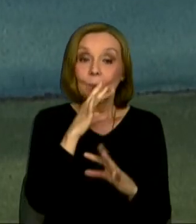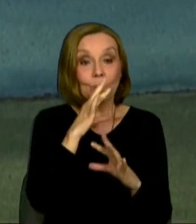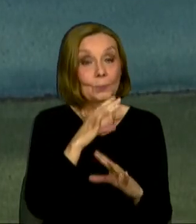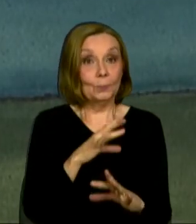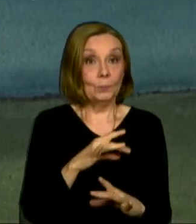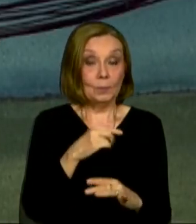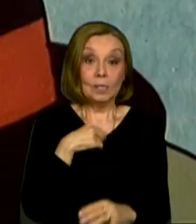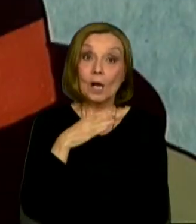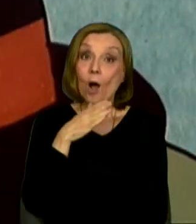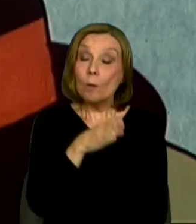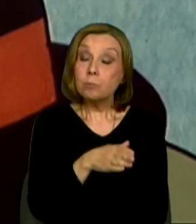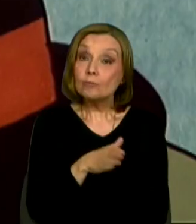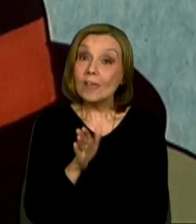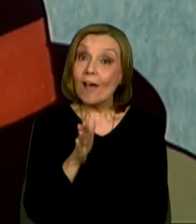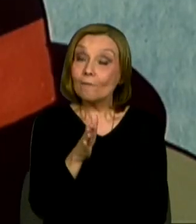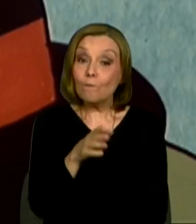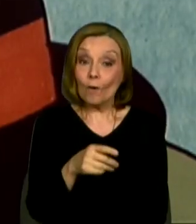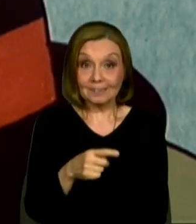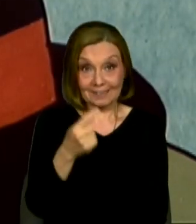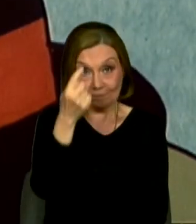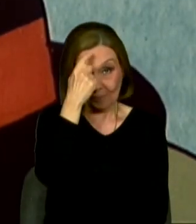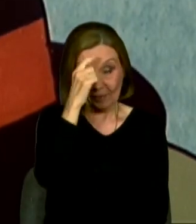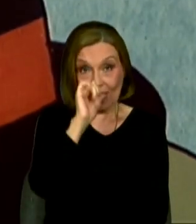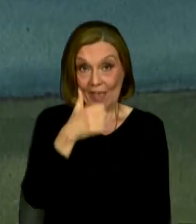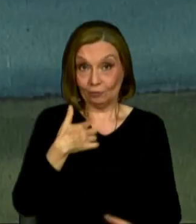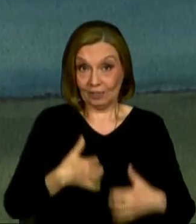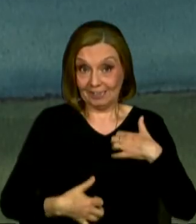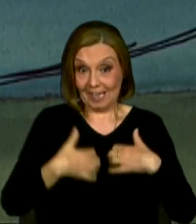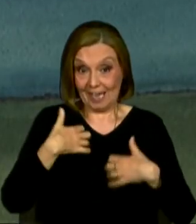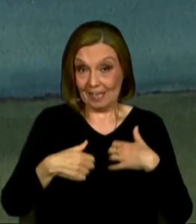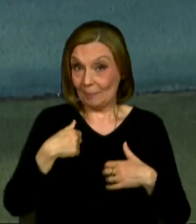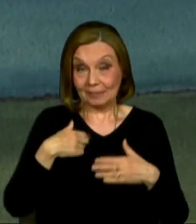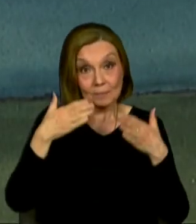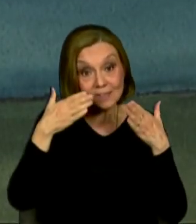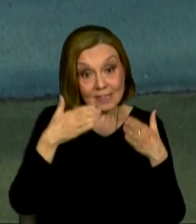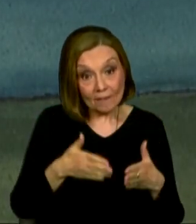Ak bude chvostík vpredu Ešte sa hnevám, že si mi neveril